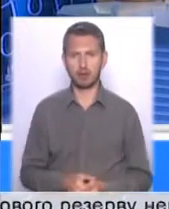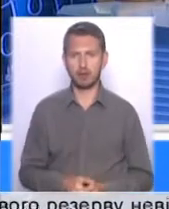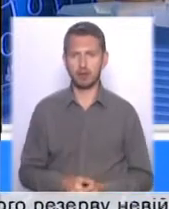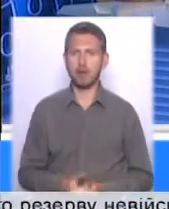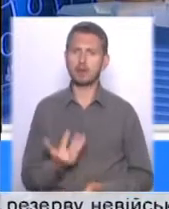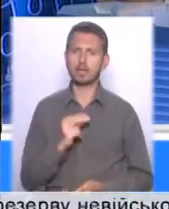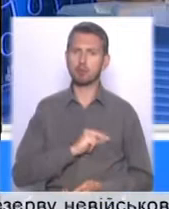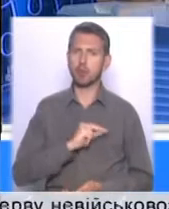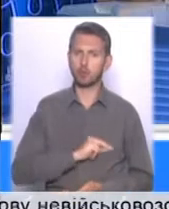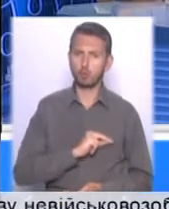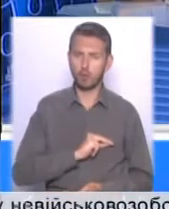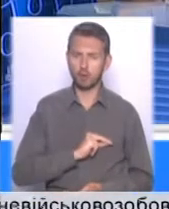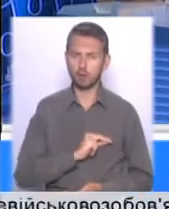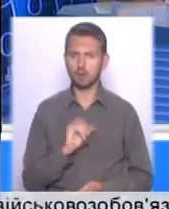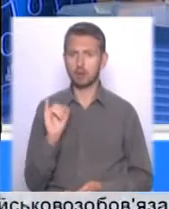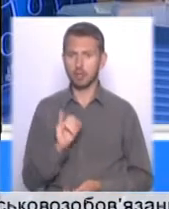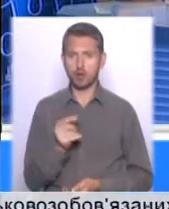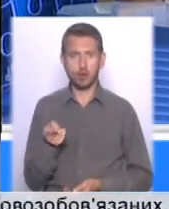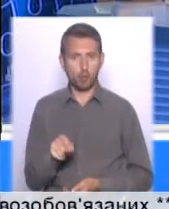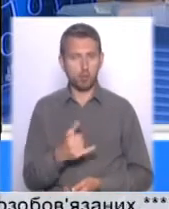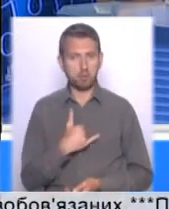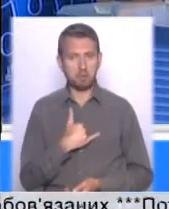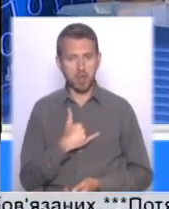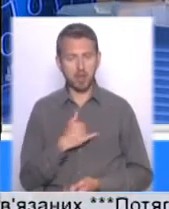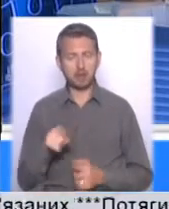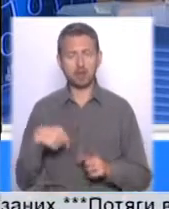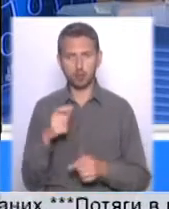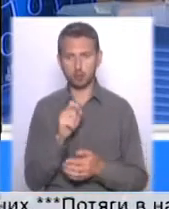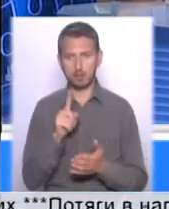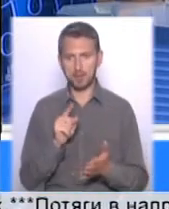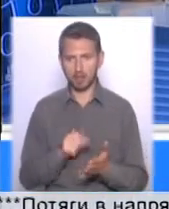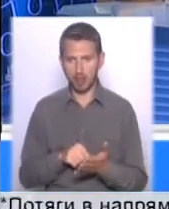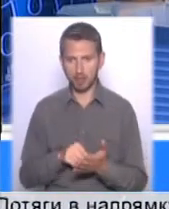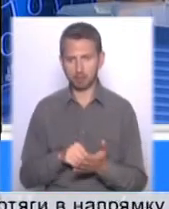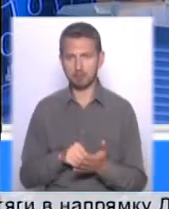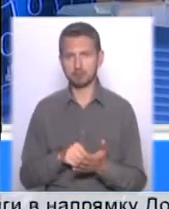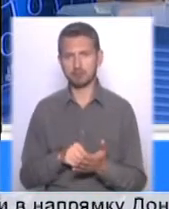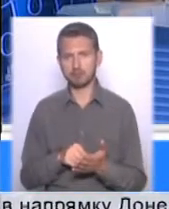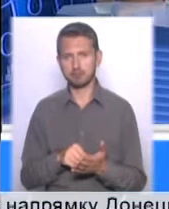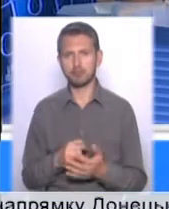працював. І тому в мене наступне питання, таке стричне.